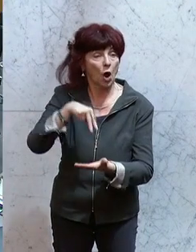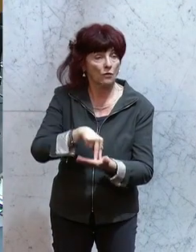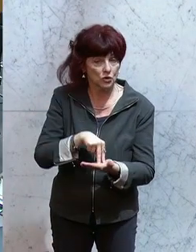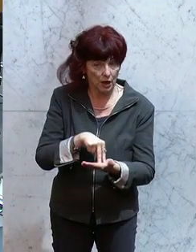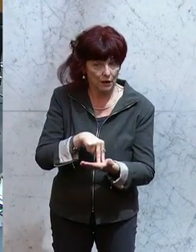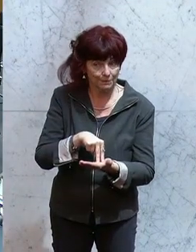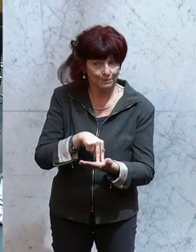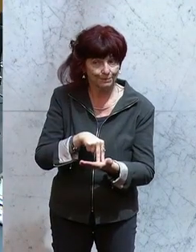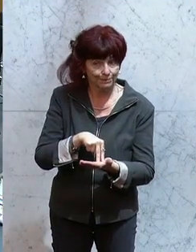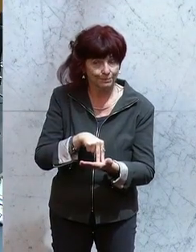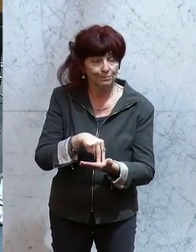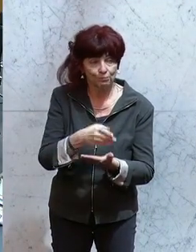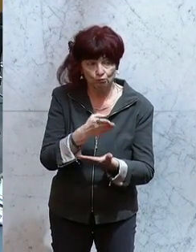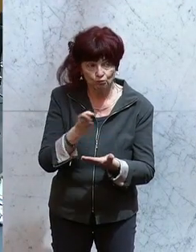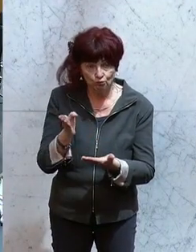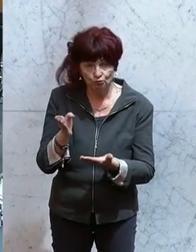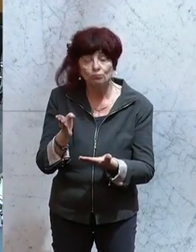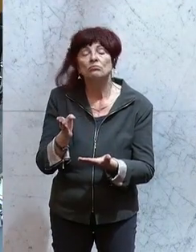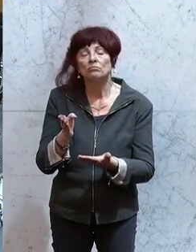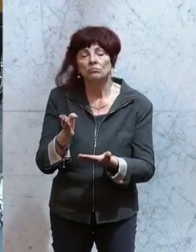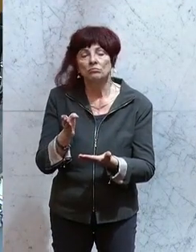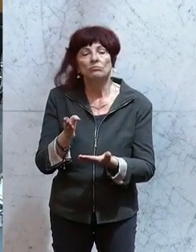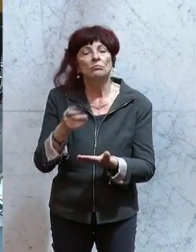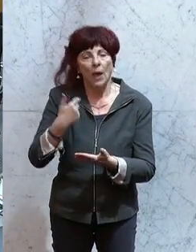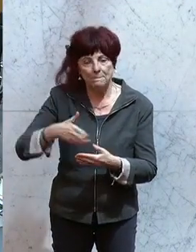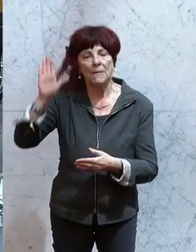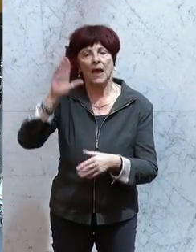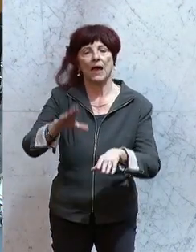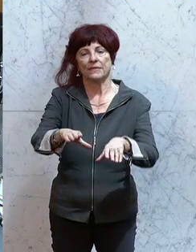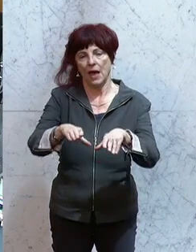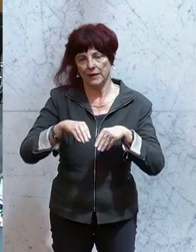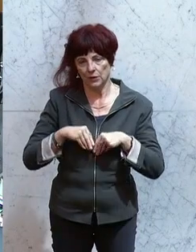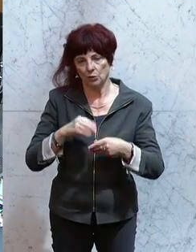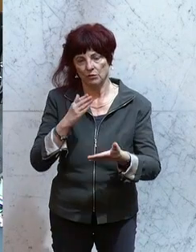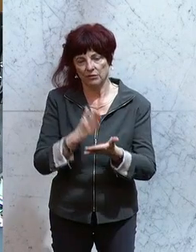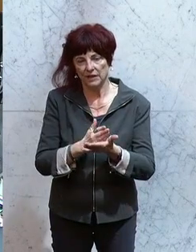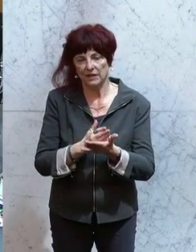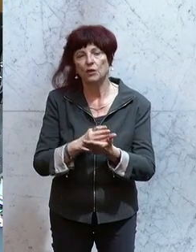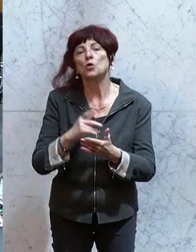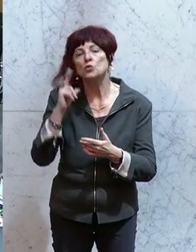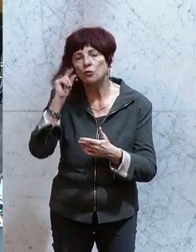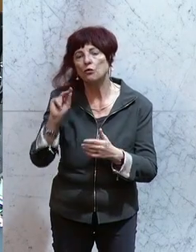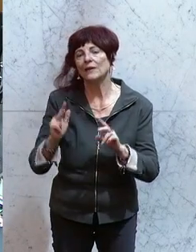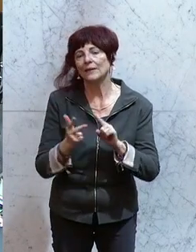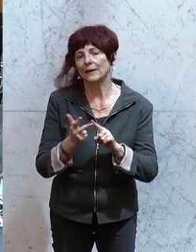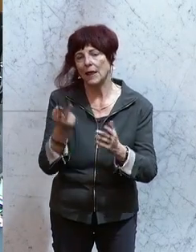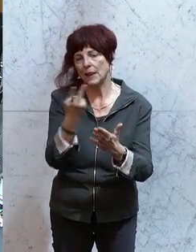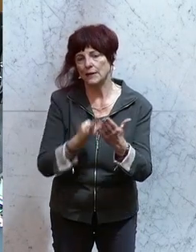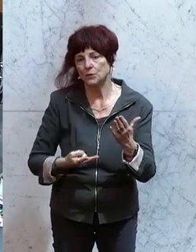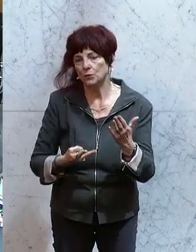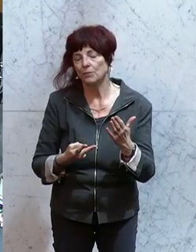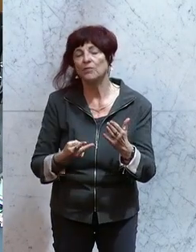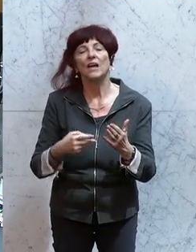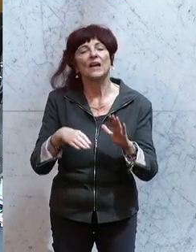zustimmendes Zeichen. Das ist mit Mehrheit so angenommen. Wir kommen sogleich zur dritten Lesung.